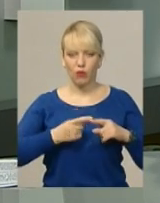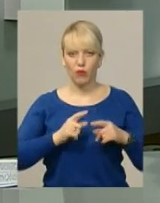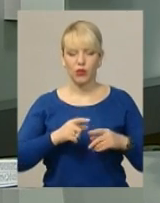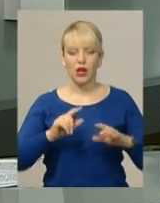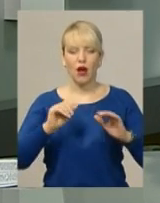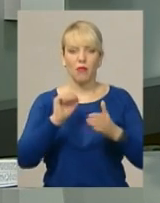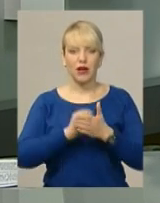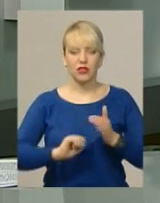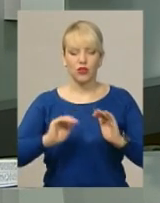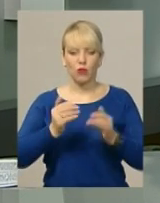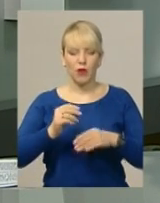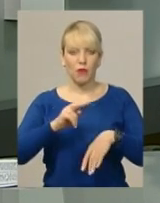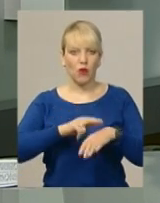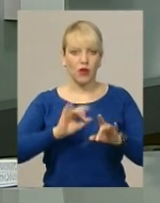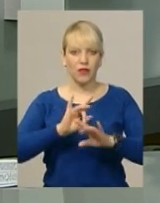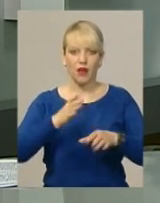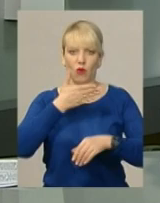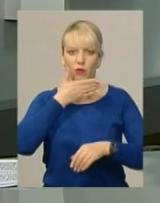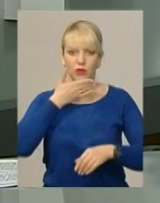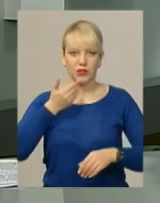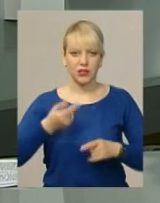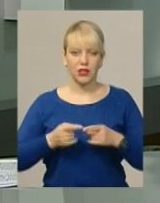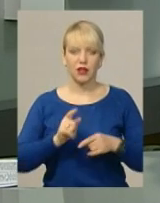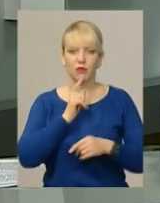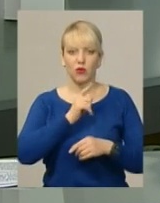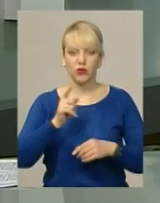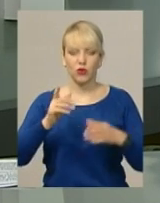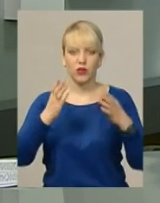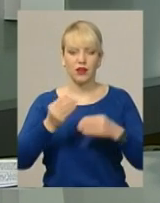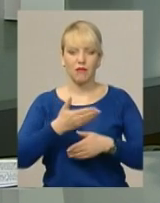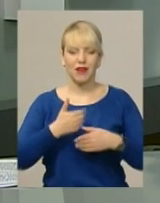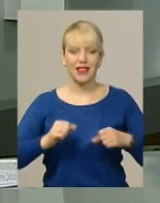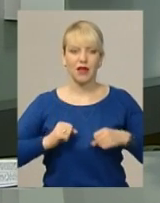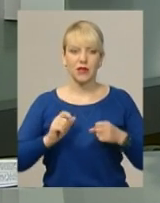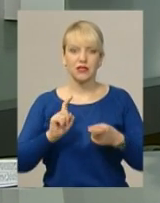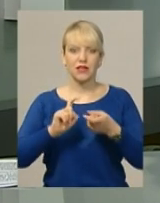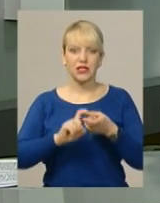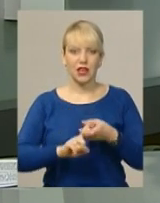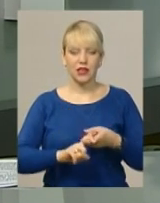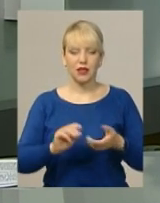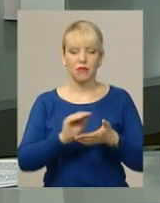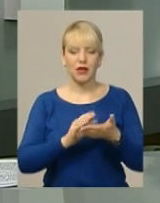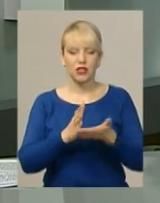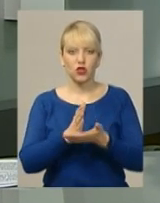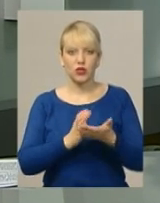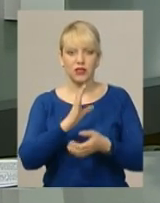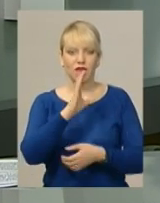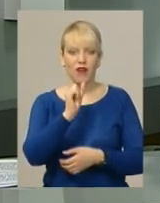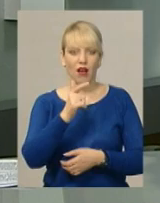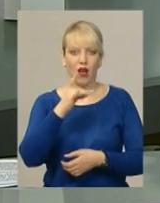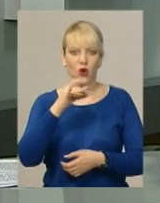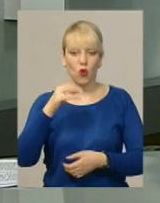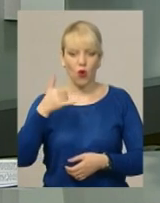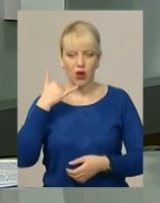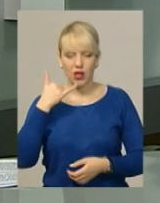пояснили, повідомило Шепетівське видання «День за днем». Протягом дня ми намагалися зв'язатися з пресслужбою корпорації «Сварог». Додзвонитися